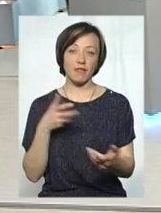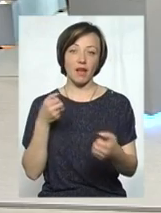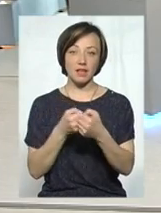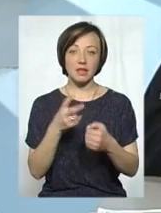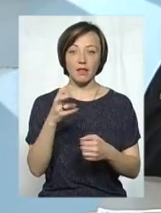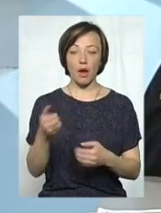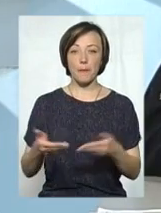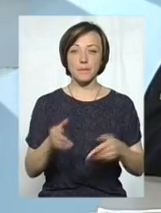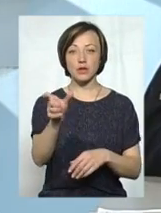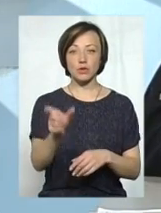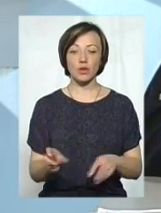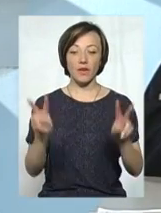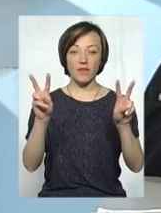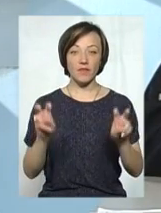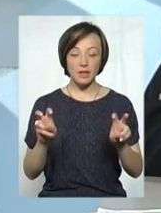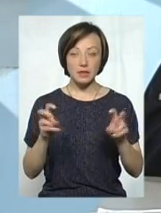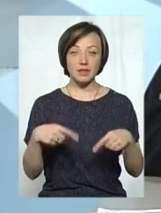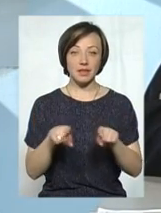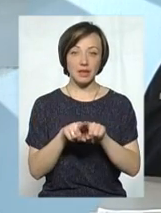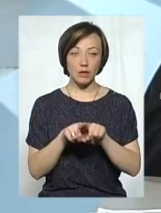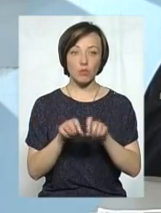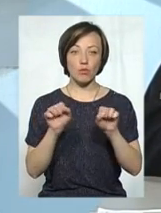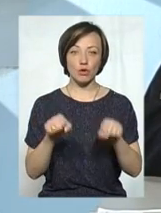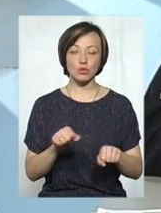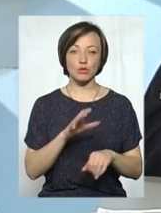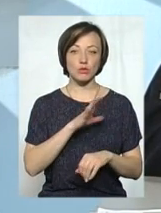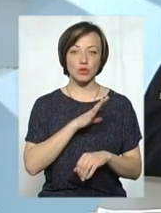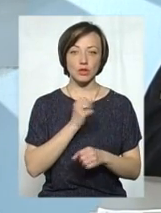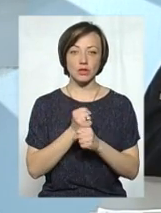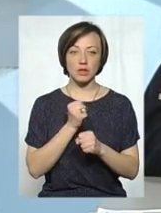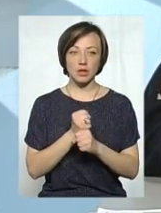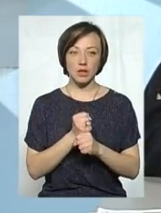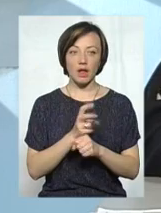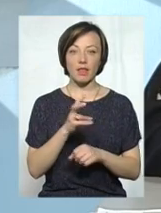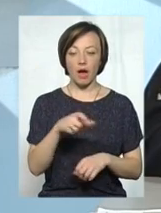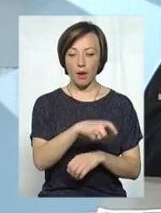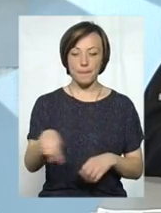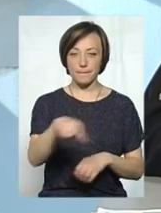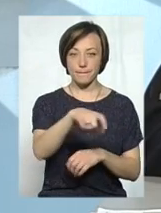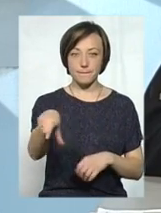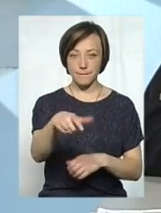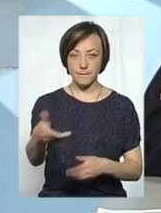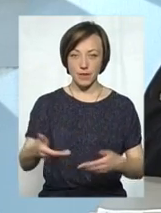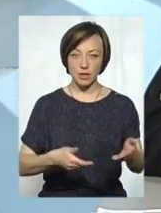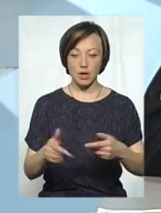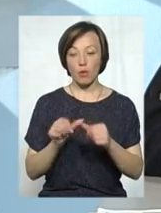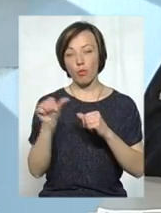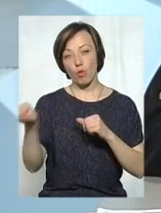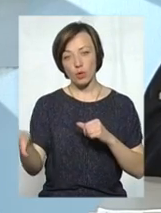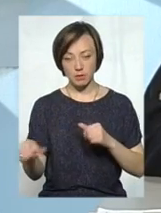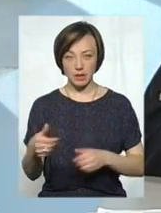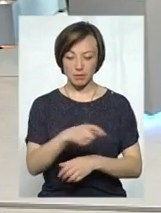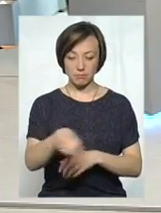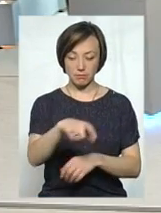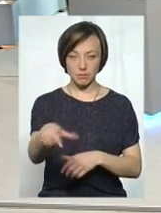на пішоходів – це такий вид дорожньо-транспортної приходи, який може бути скоєний на пішоходному переході і по замежному пішоходному